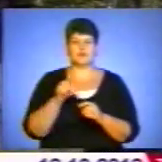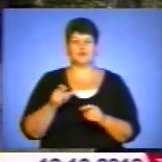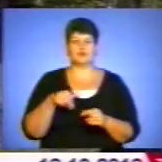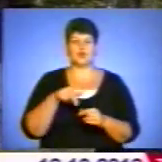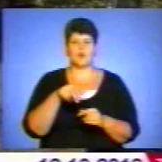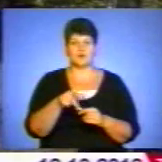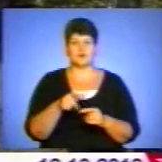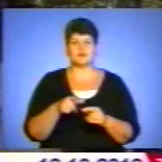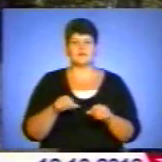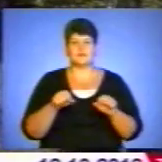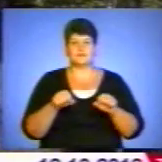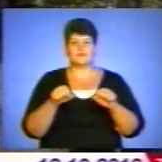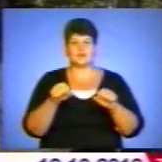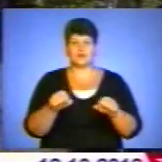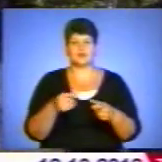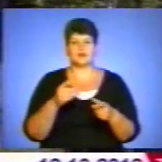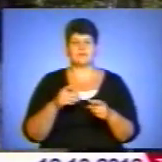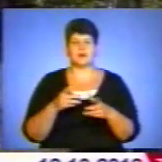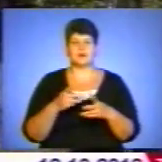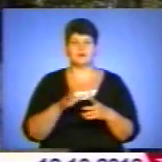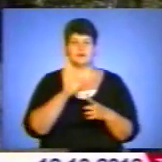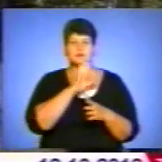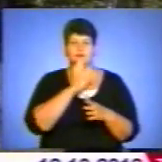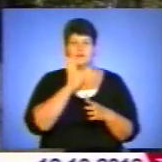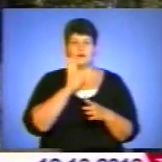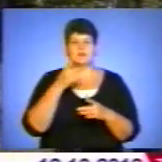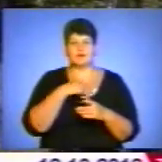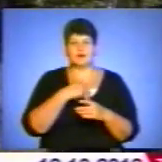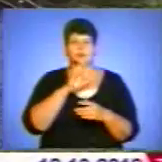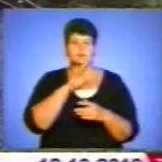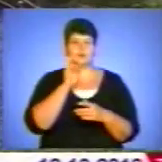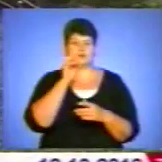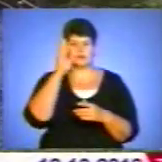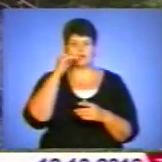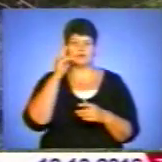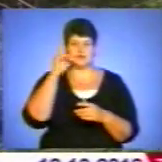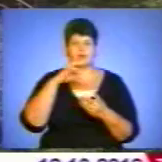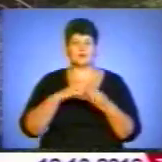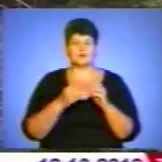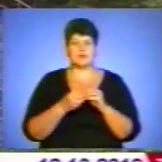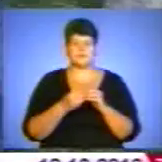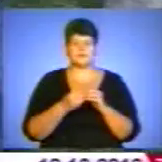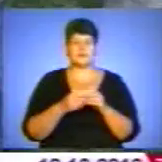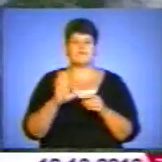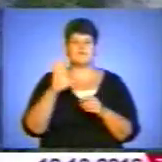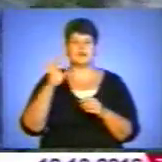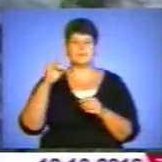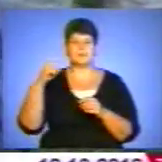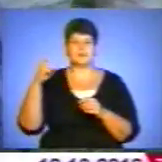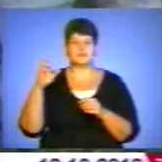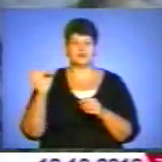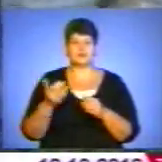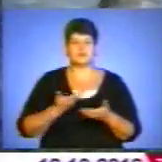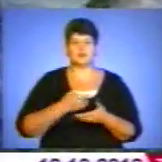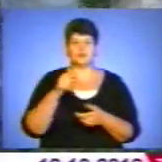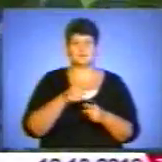що візочком вже буде краще йти, також молодий батько, я знаю, що є проблеми. Мешканець будинку по вулиці Вербицького Іван Лаб'як проживає